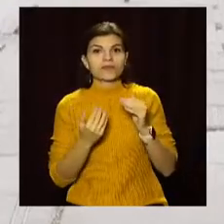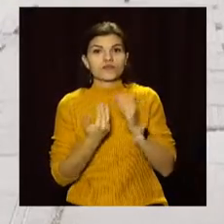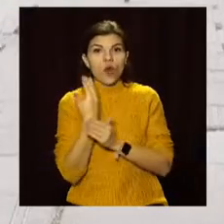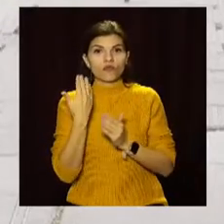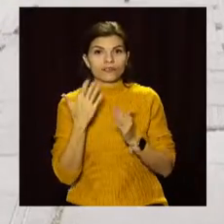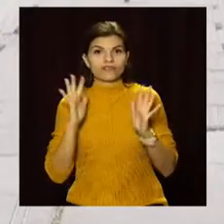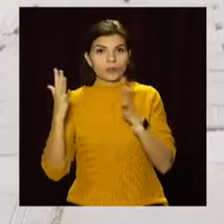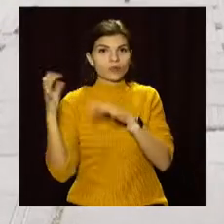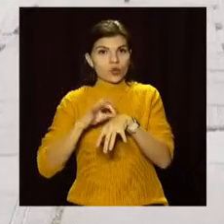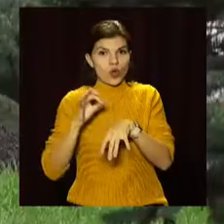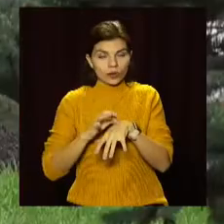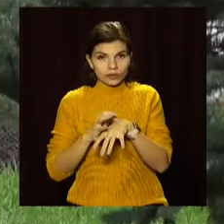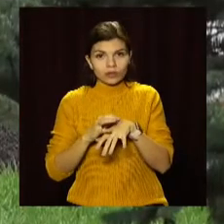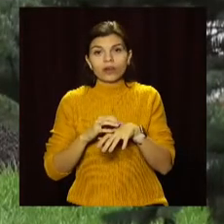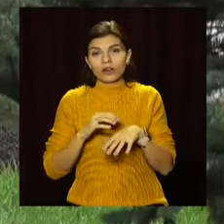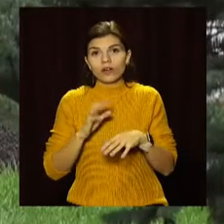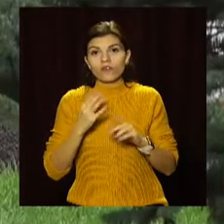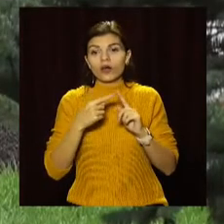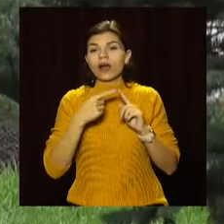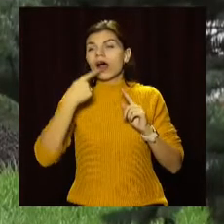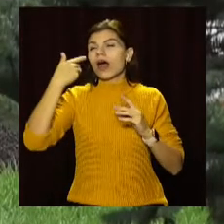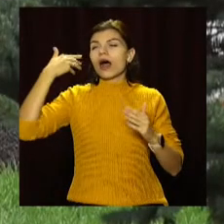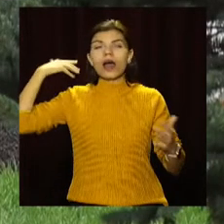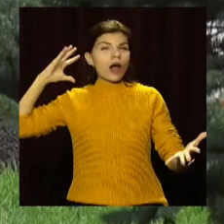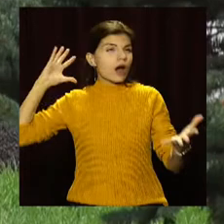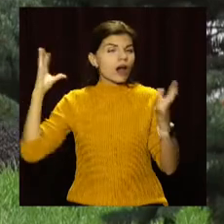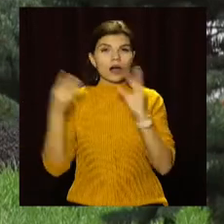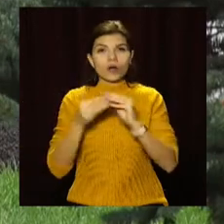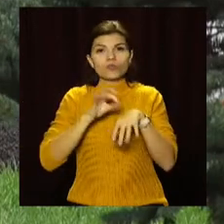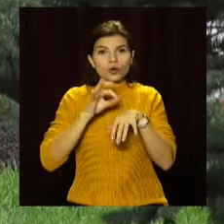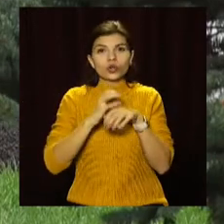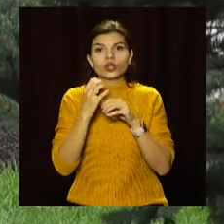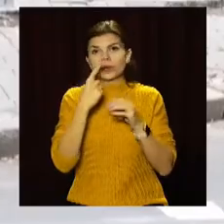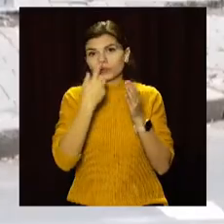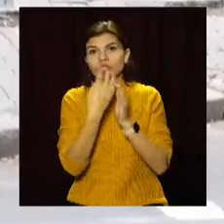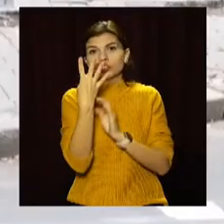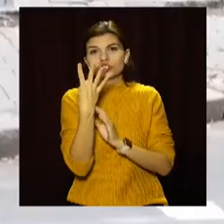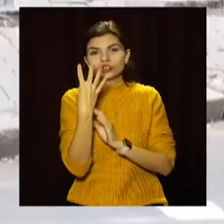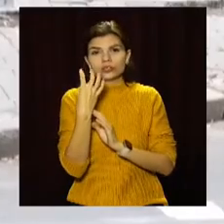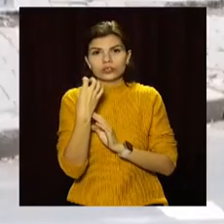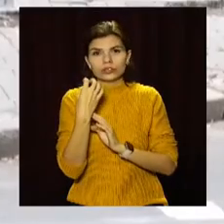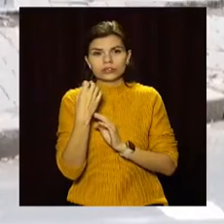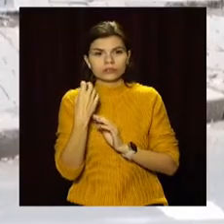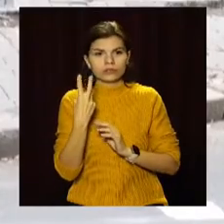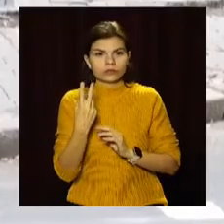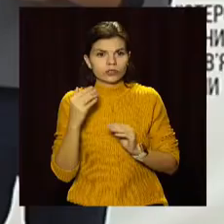випадків коронавірусу. В цілому з початку пандемії в країні захворіли понад 402 тисячі людей.